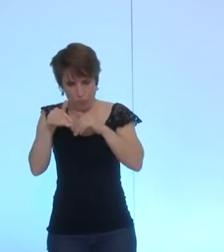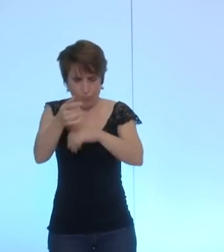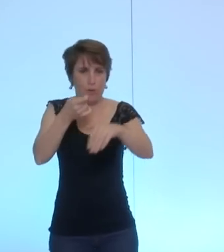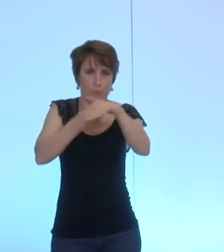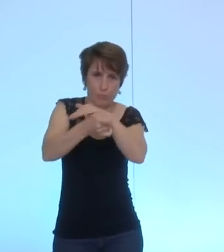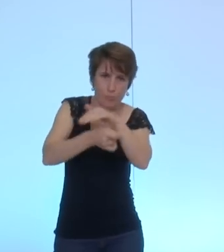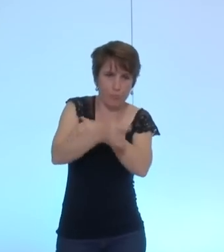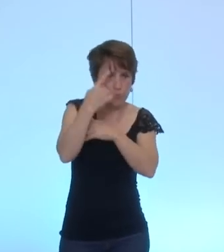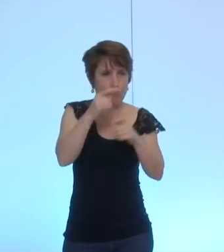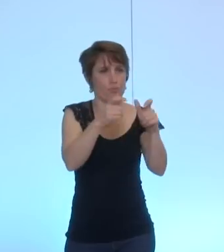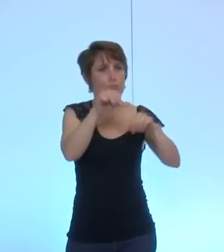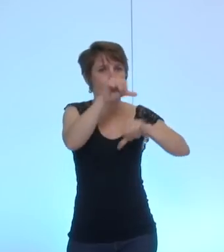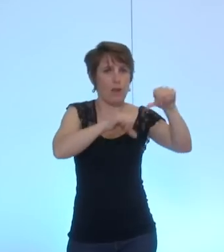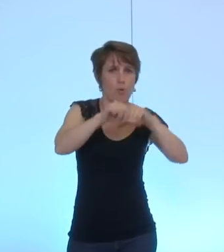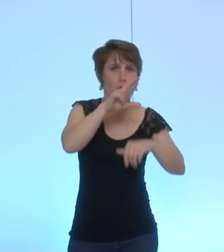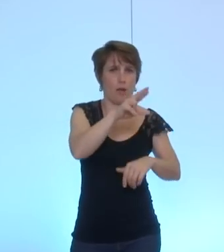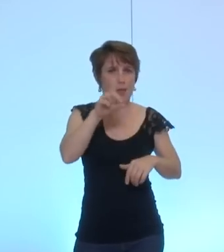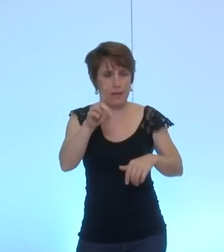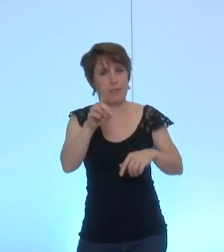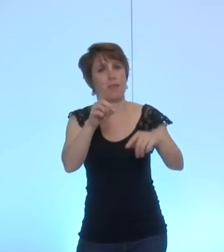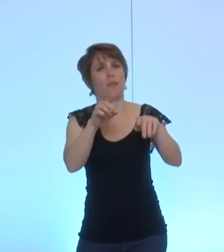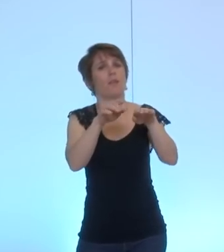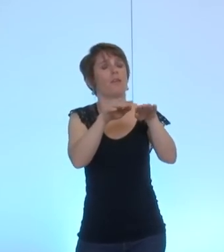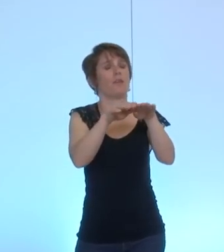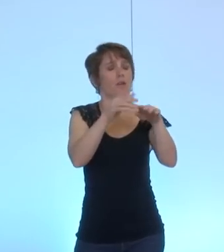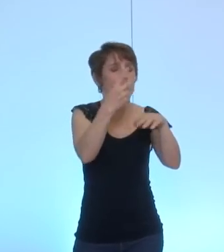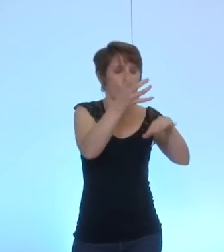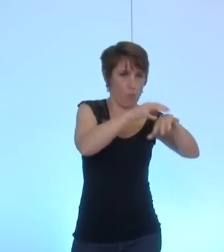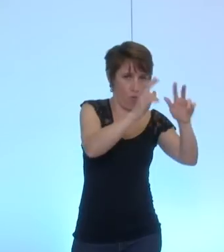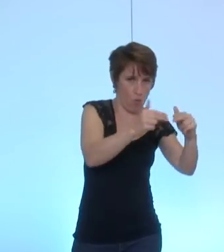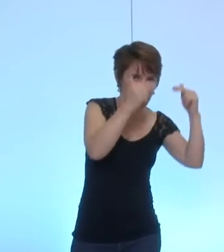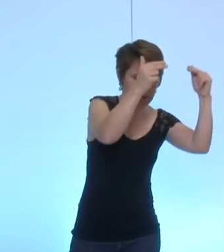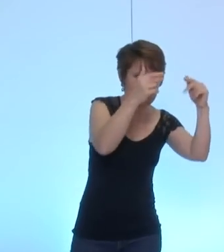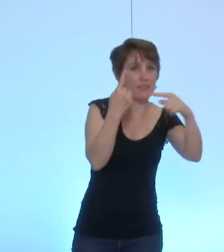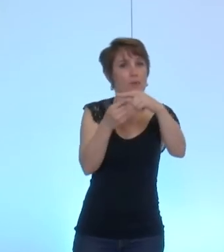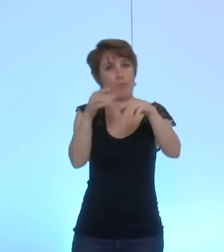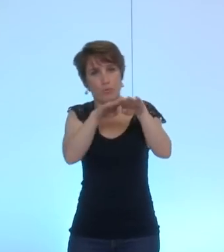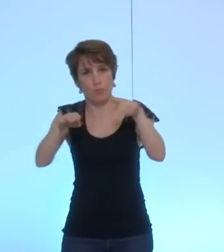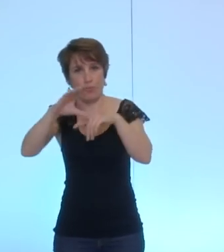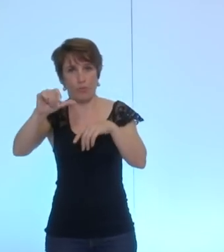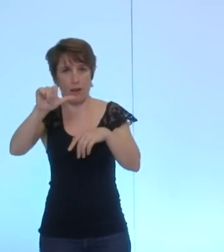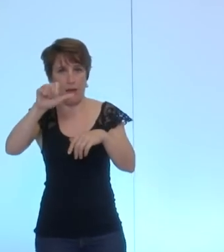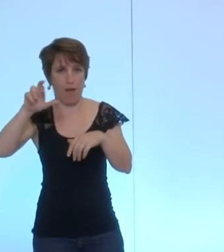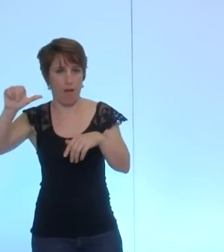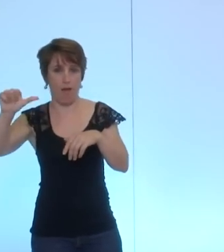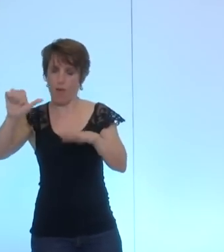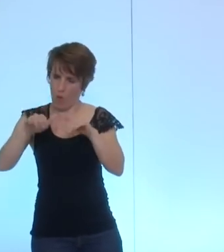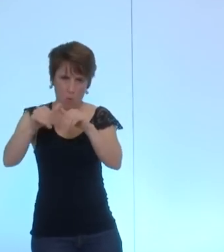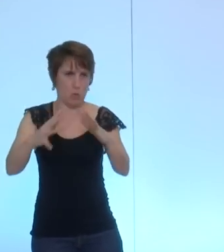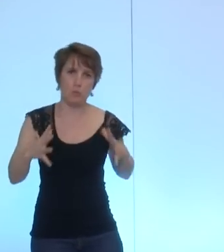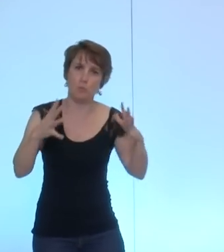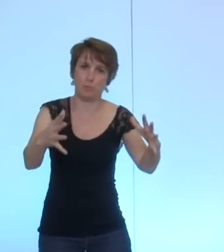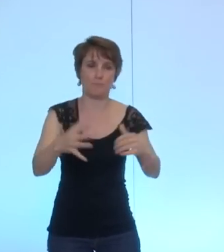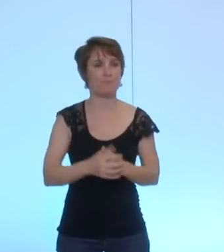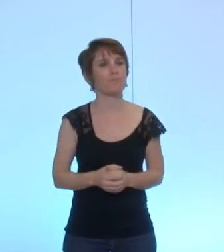des pôles de compétitivité et du Clara au niveau des subventions actuellement versées par la ville de Grenoble et la métro. Voilà. Quant au deuxième